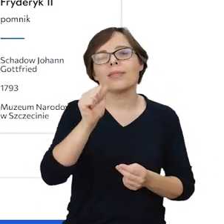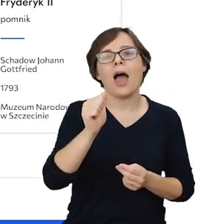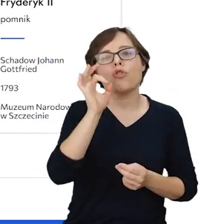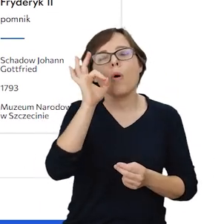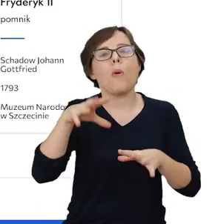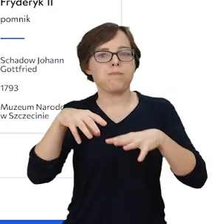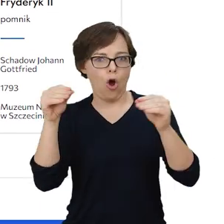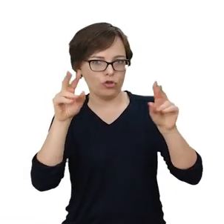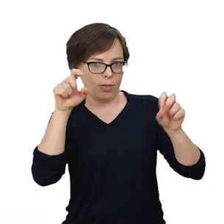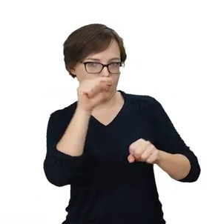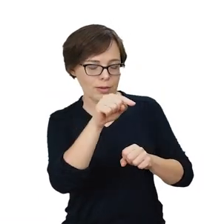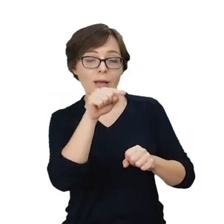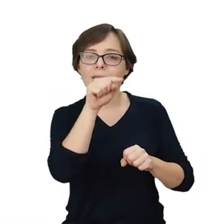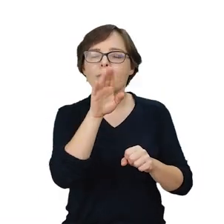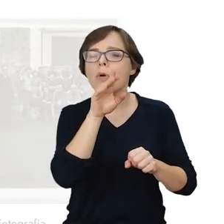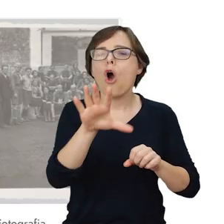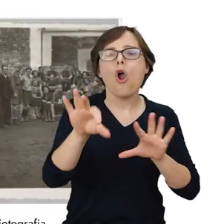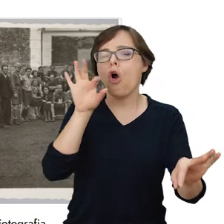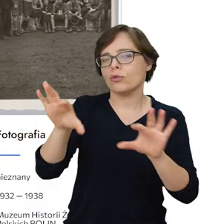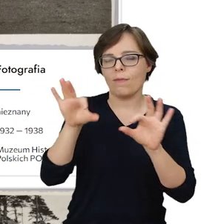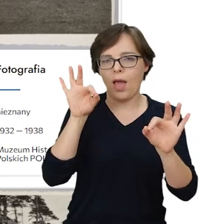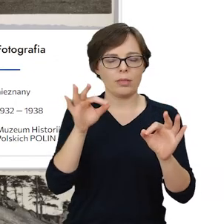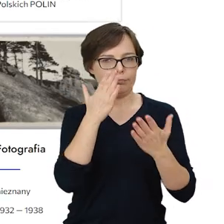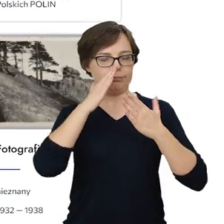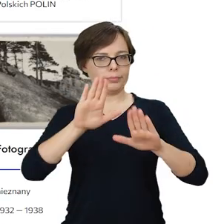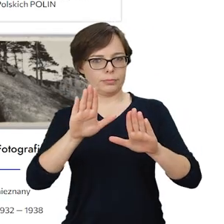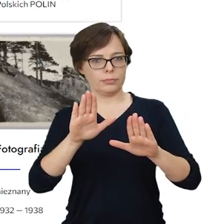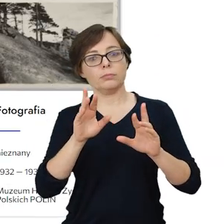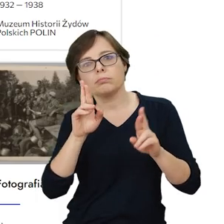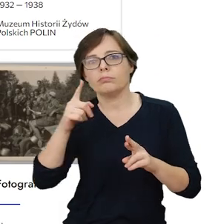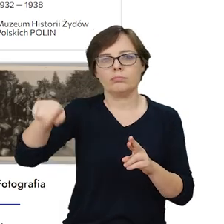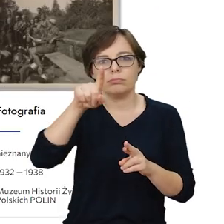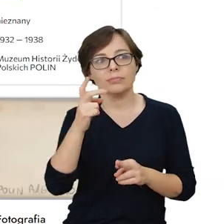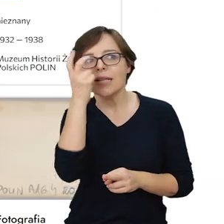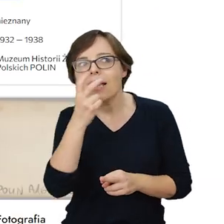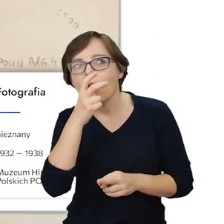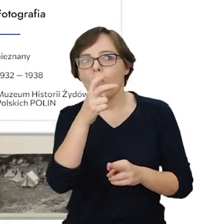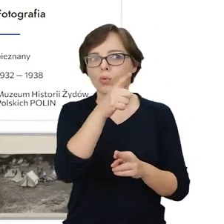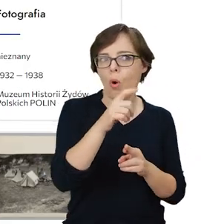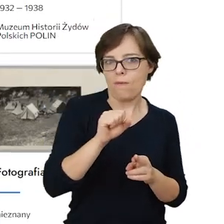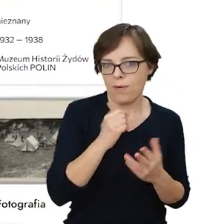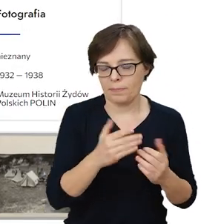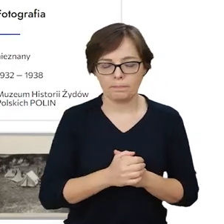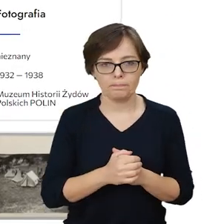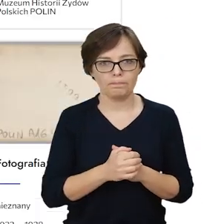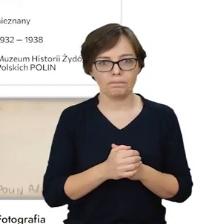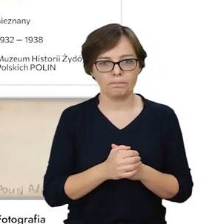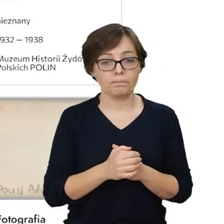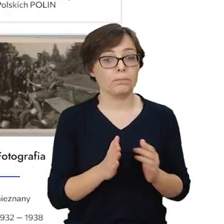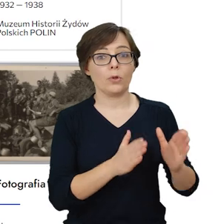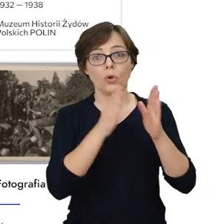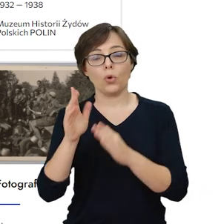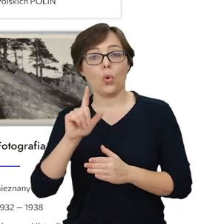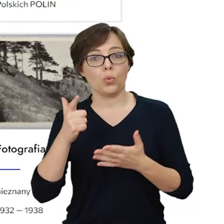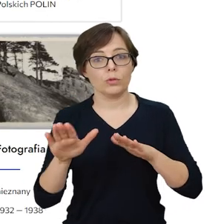dobry początek, gdzie prezentujemy losowy wybór obiektów w nadziei na to, że które się po prostu zainteresują swoim wyglądem odbiorcę.